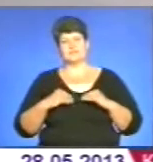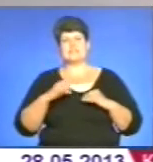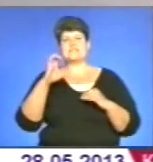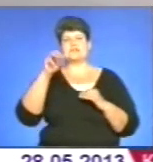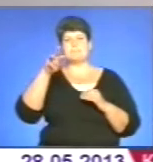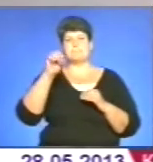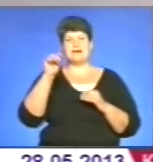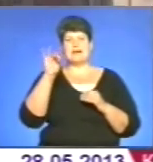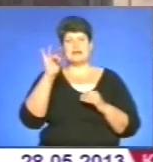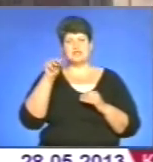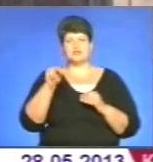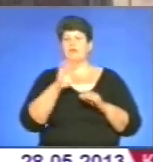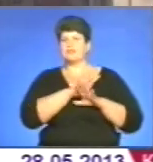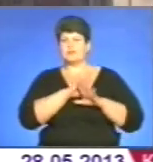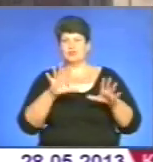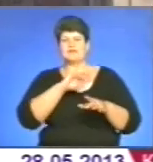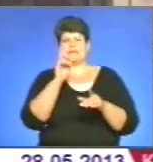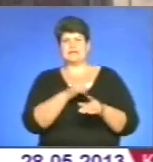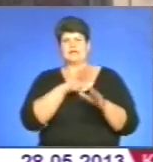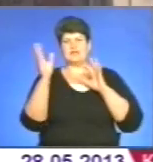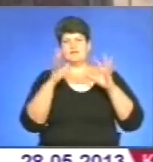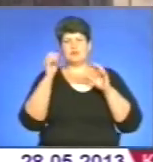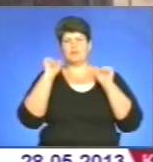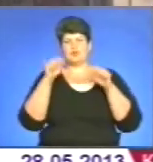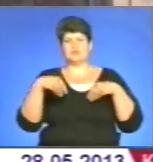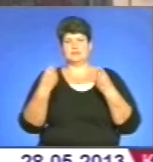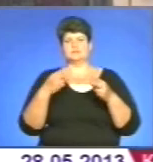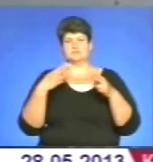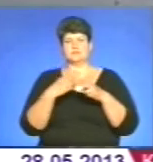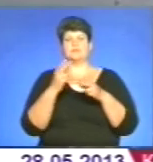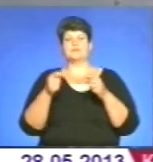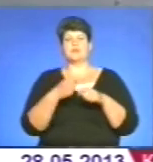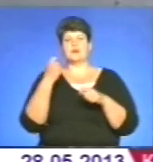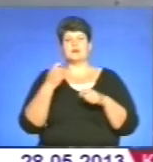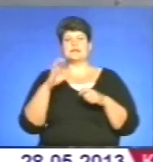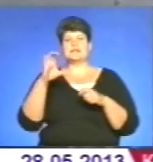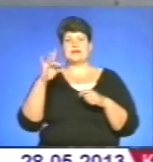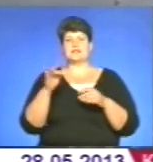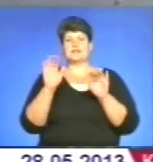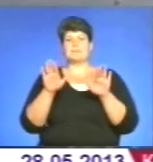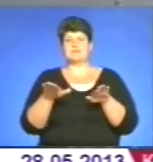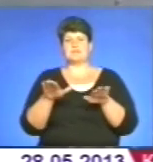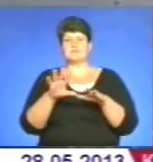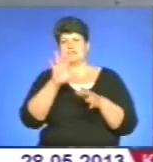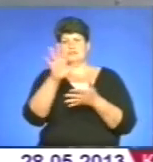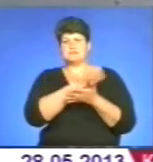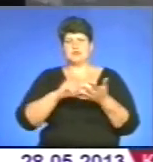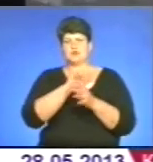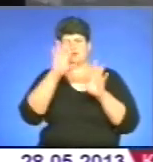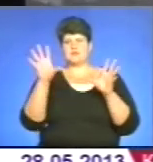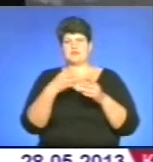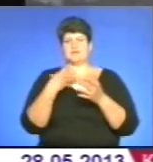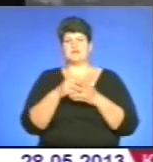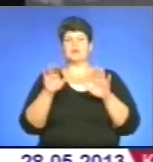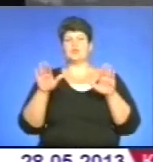буде. На відміну від сильного вітру, який також може завдати шкоди, смерч проноситься місцево, змітаючи все на своєму шляху.